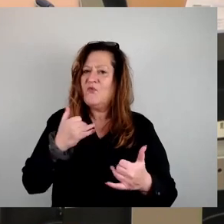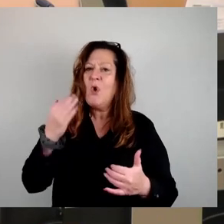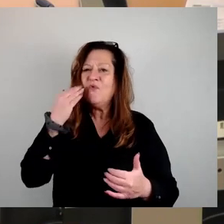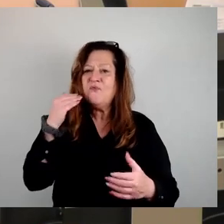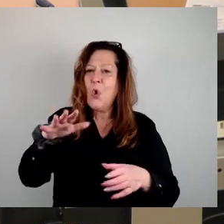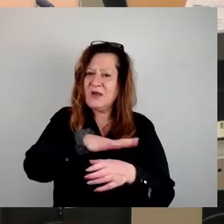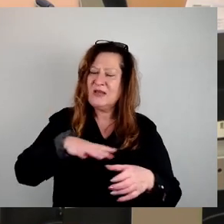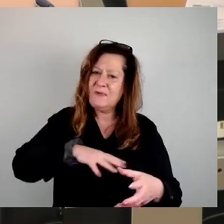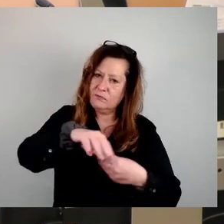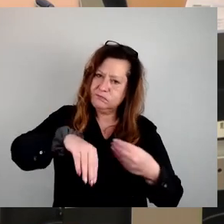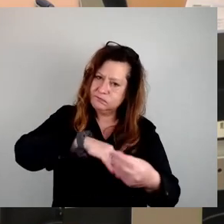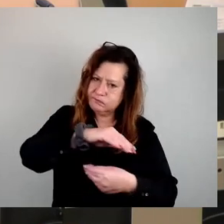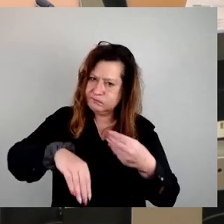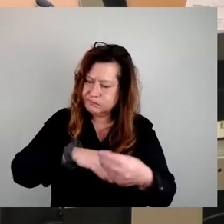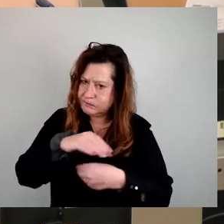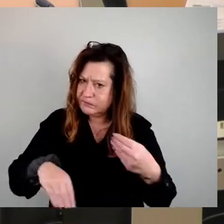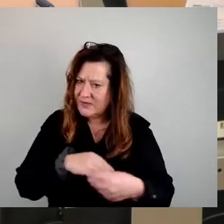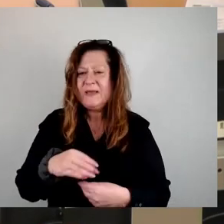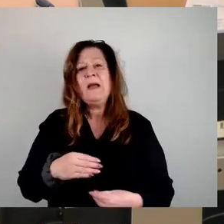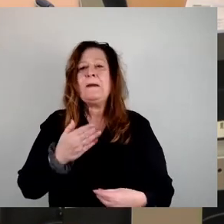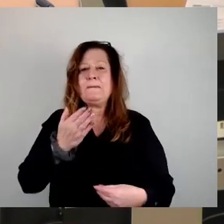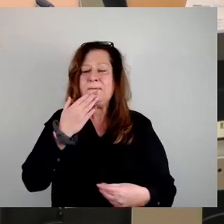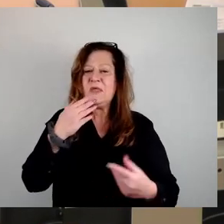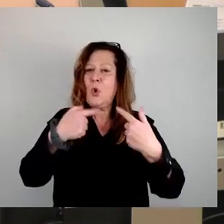unserem Ergänzungsantrag zu. Vielen Dank.